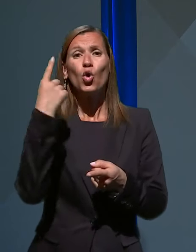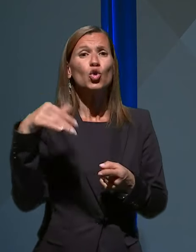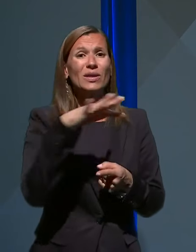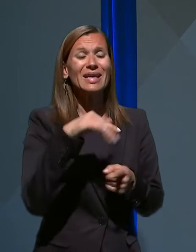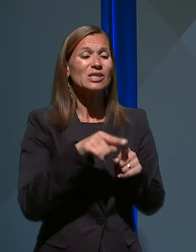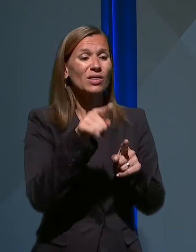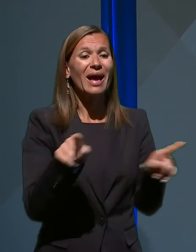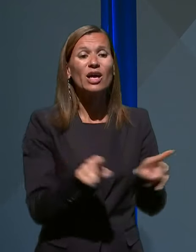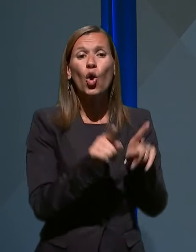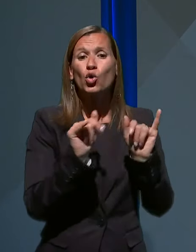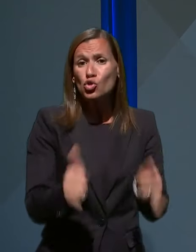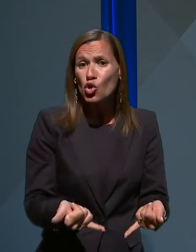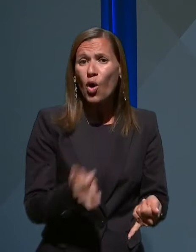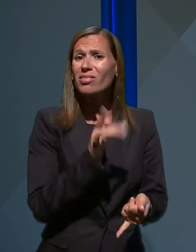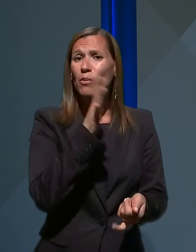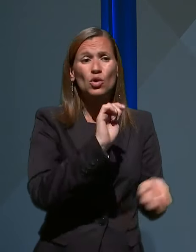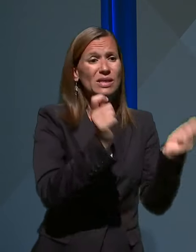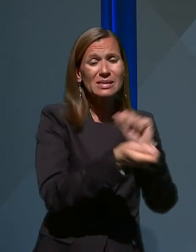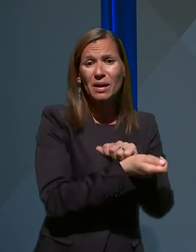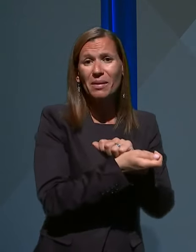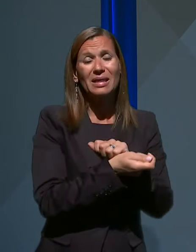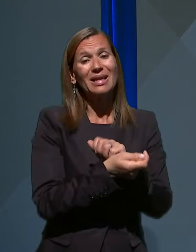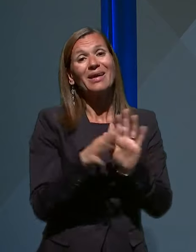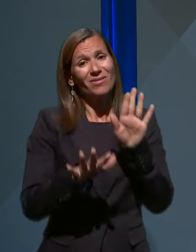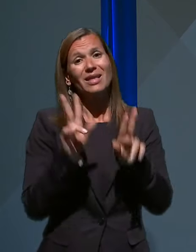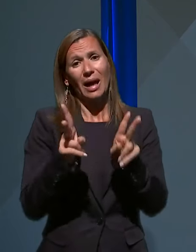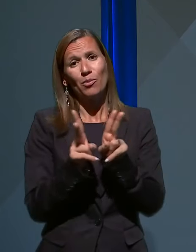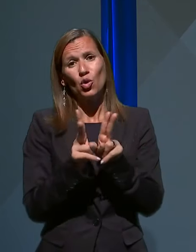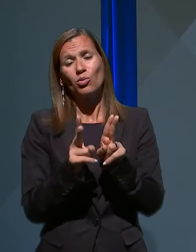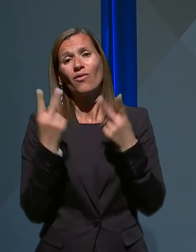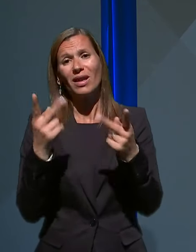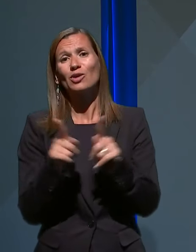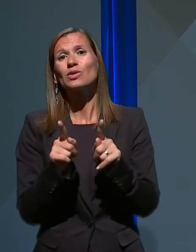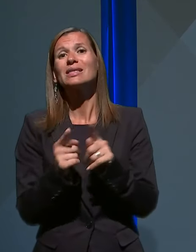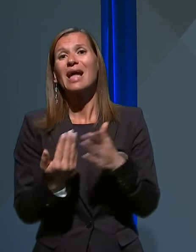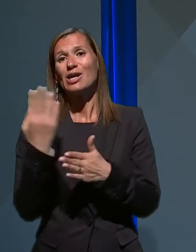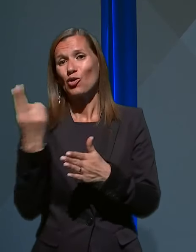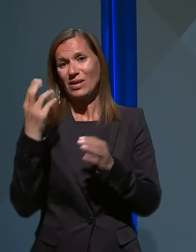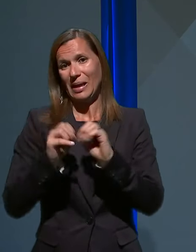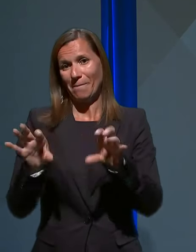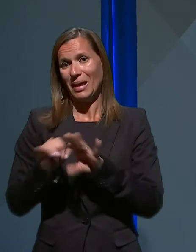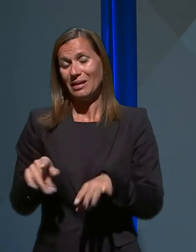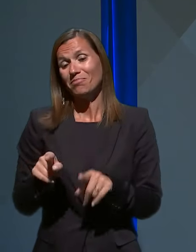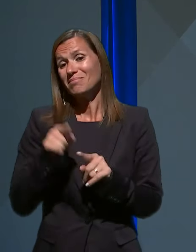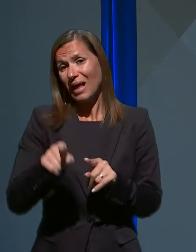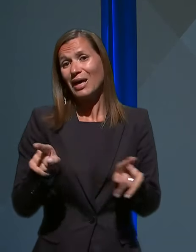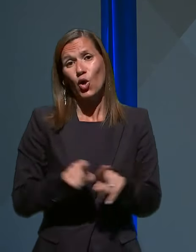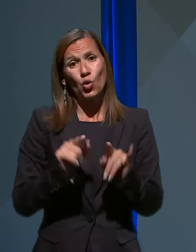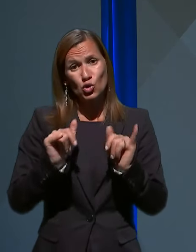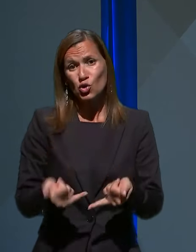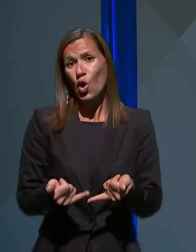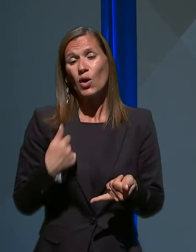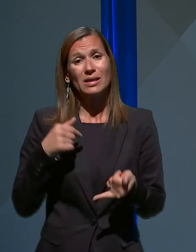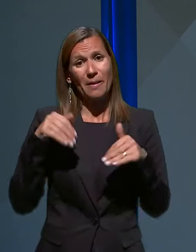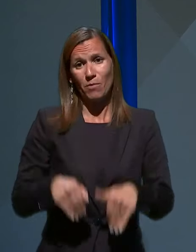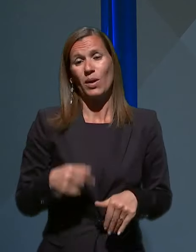ne bodo so spremenili in nevredne je nekaj podobnega velja tudi za slovenske medije. So takšni kot so in jaz moram